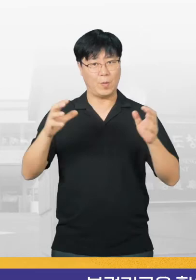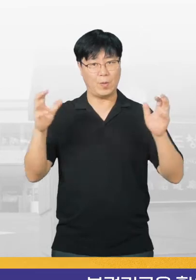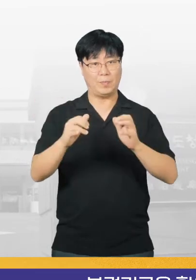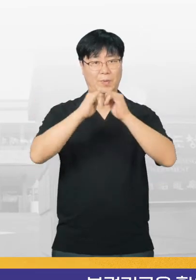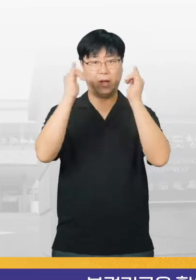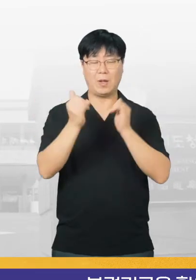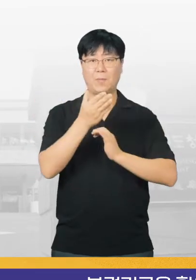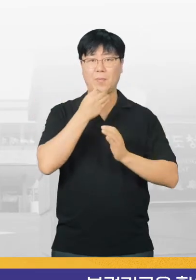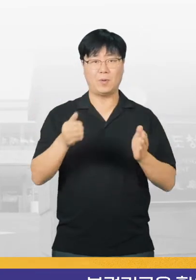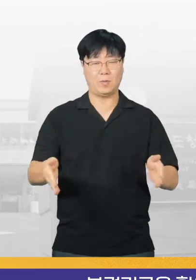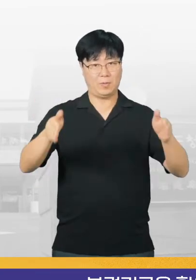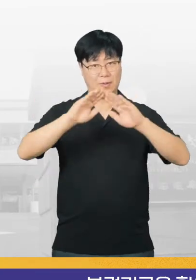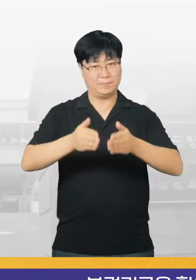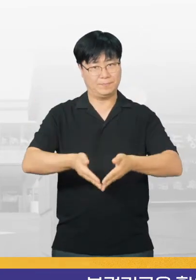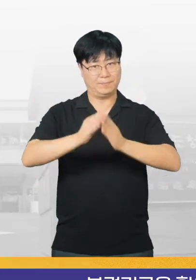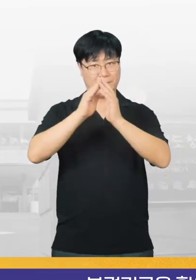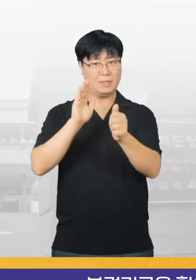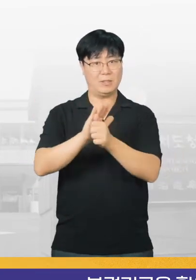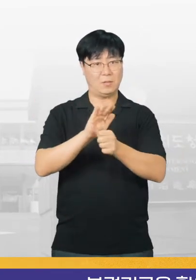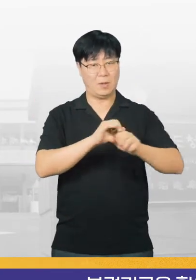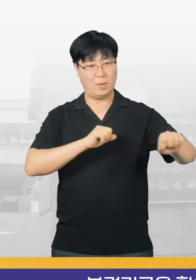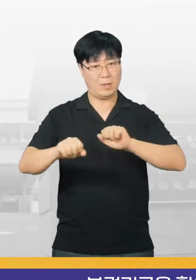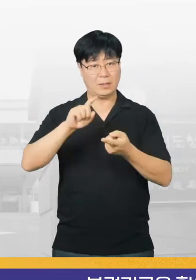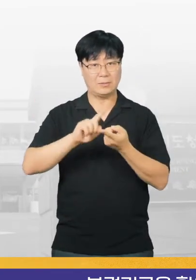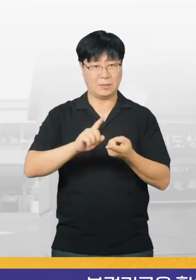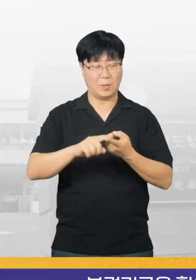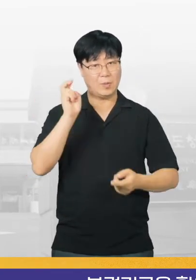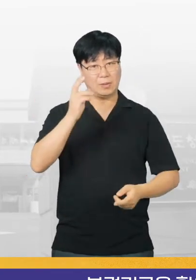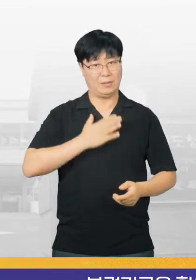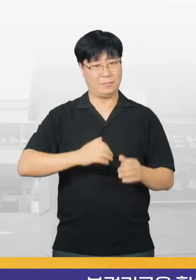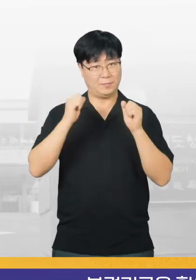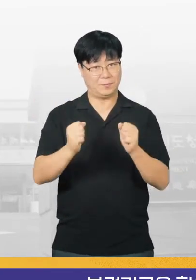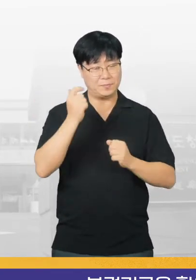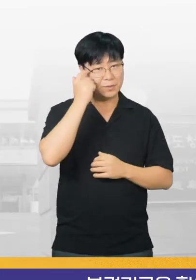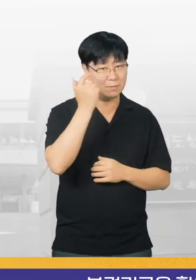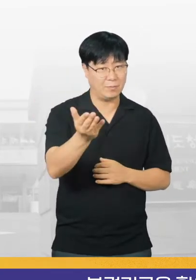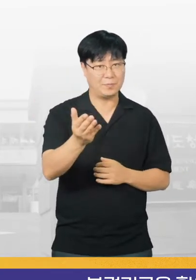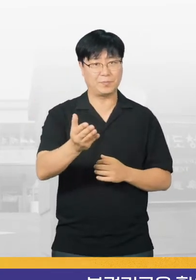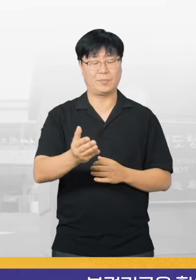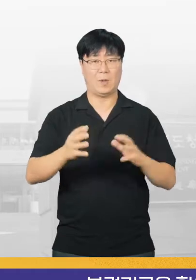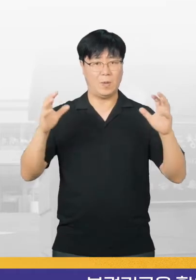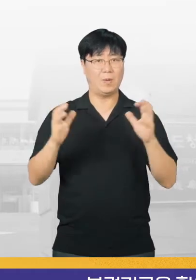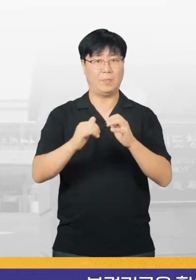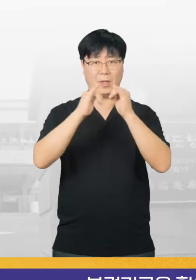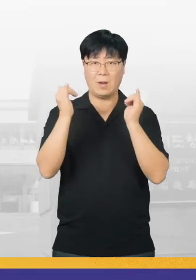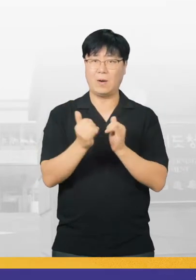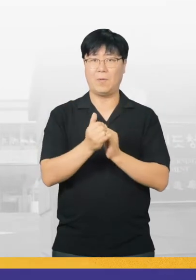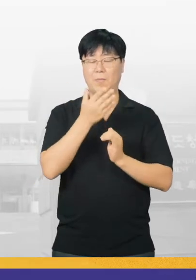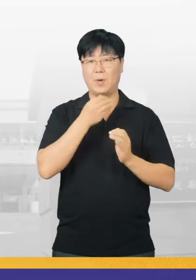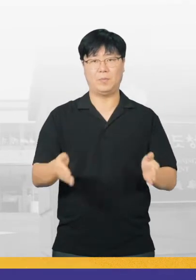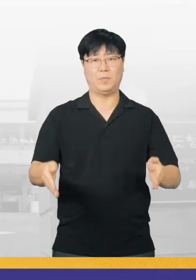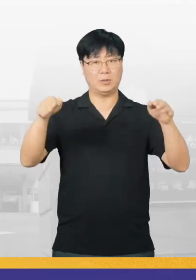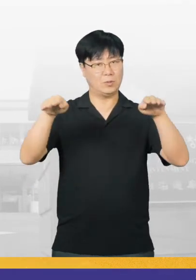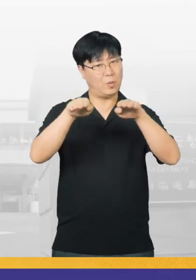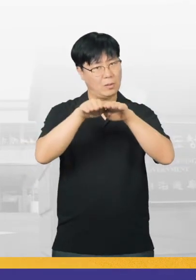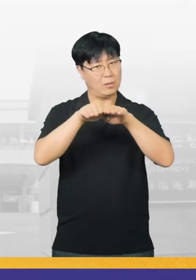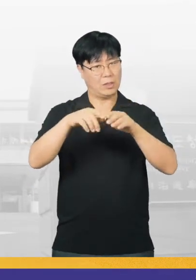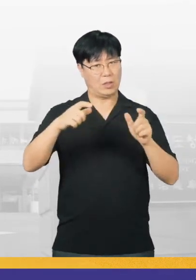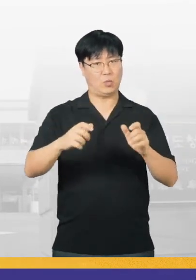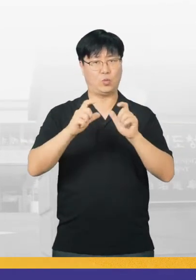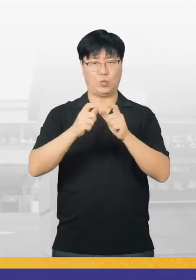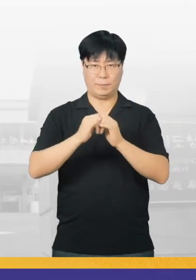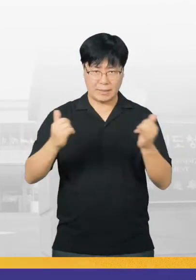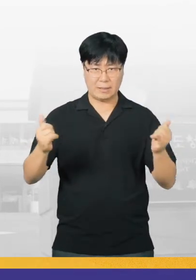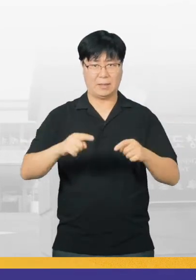복권기금을 활용한 종합사회복지관 건립 지원 활동에 대해서 혹시 알고 계셨나요? 종합사회복지관이란